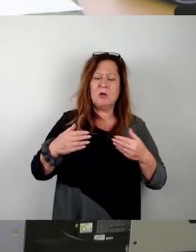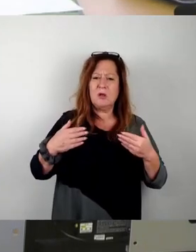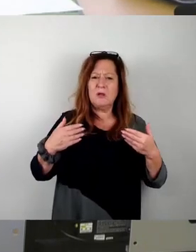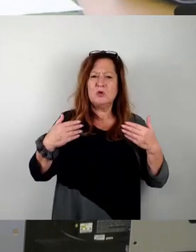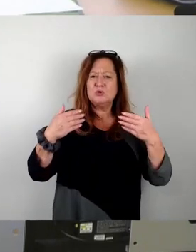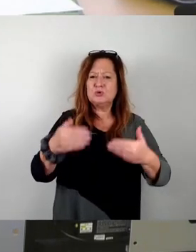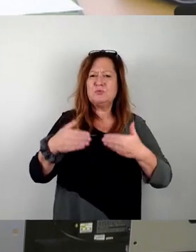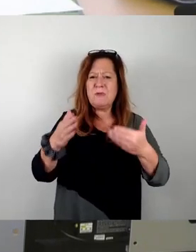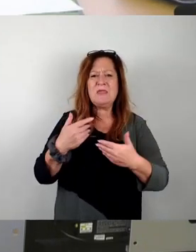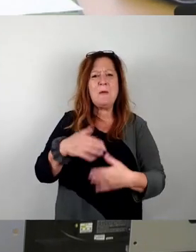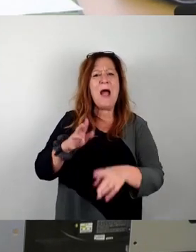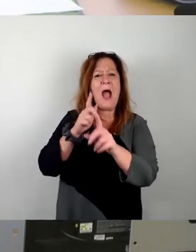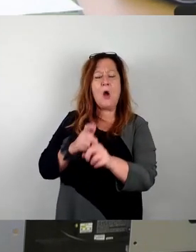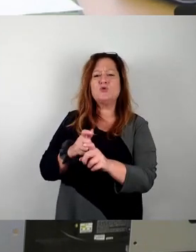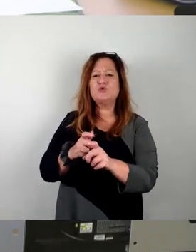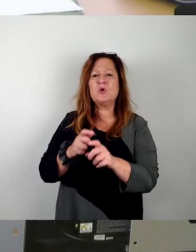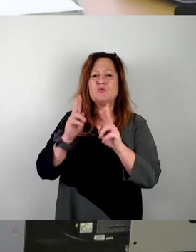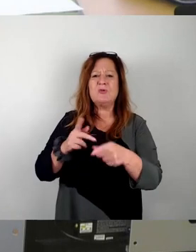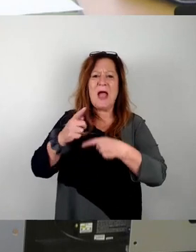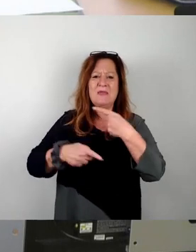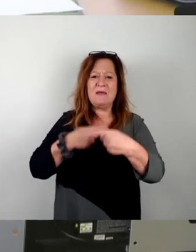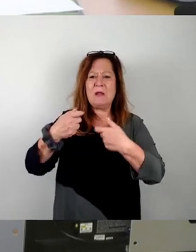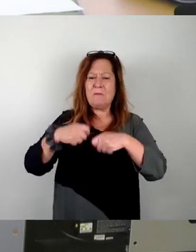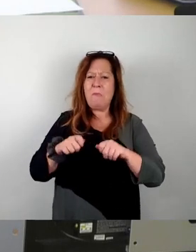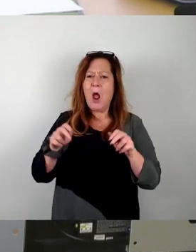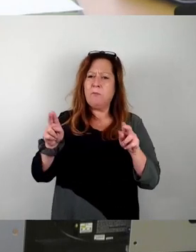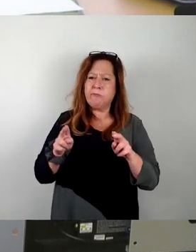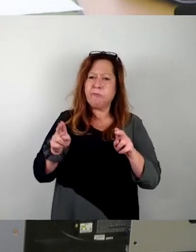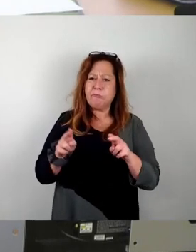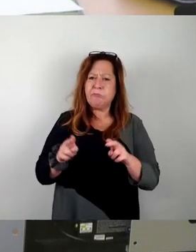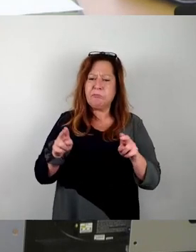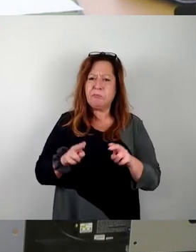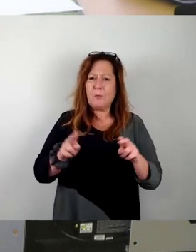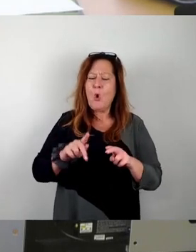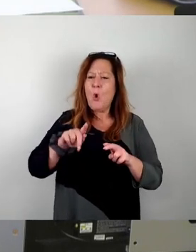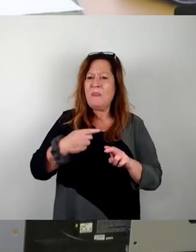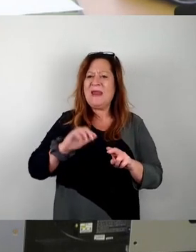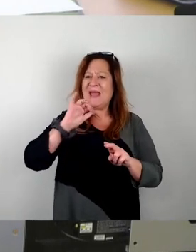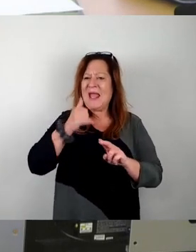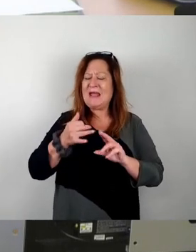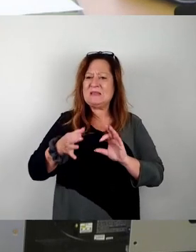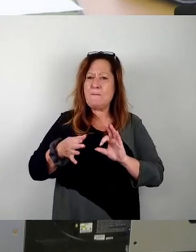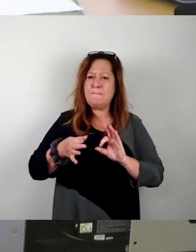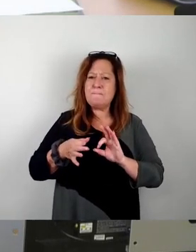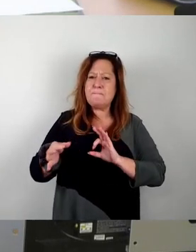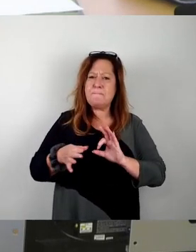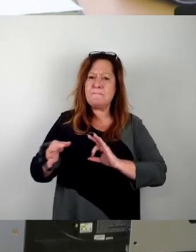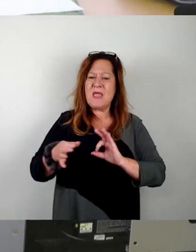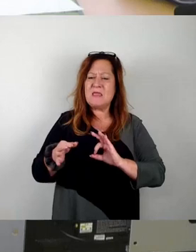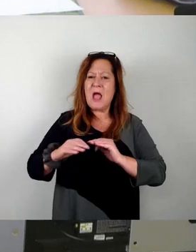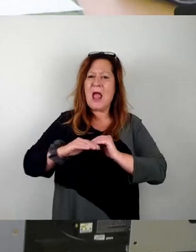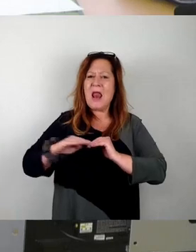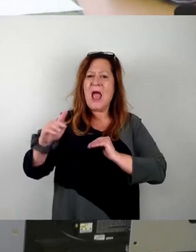Stadtentwicklung und Bau zusammengekürzt worden ist und dann nochmal die restlichen Meter, die zu viel waren, von der Landesdenkmalpflege